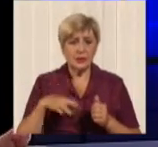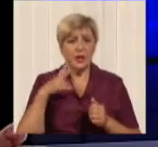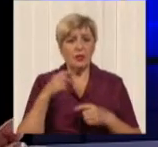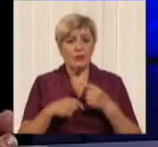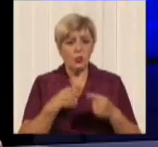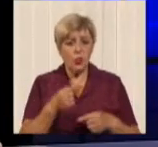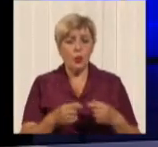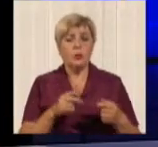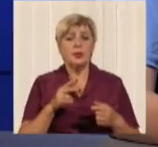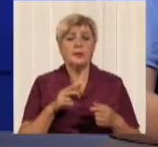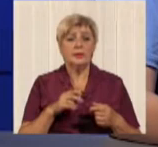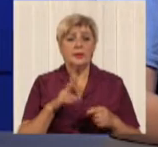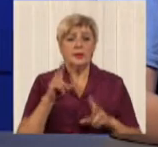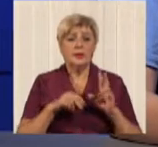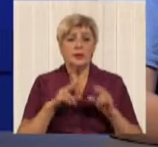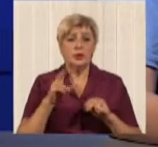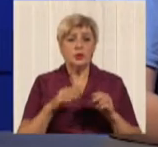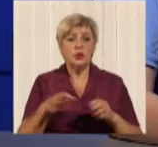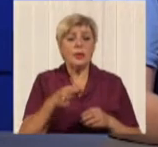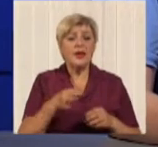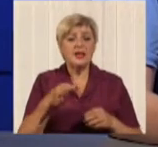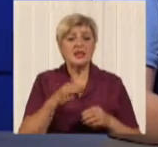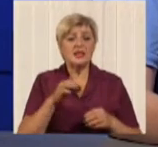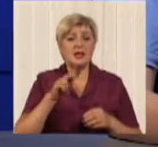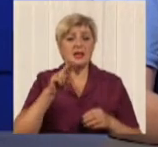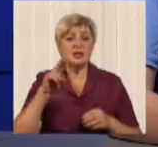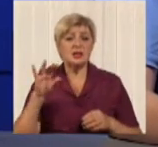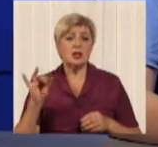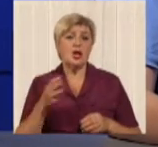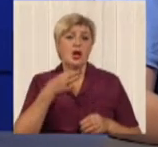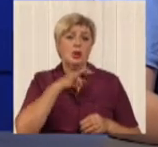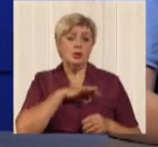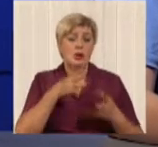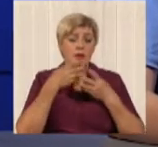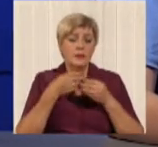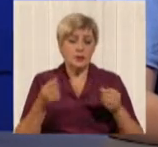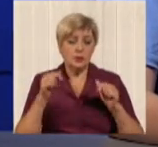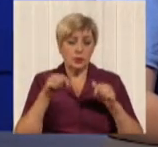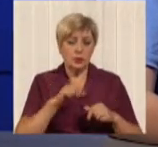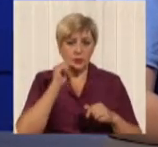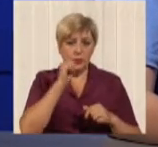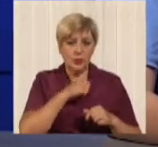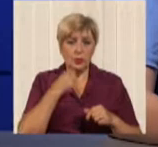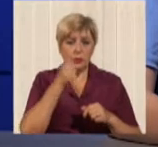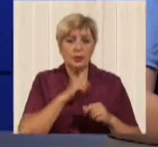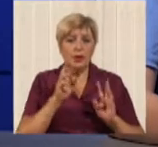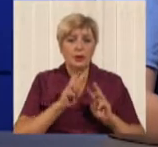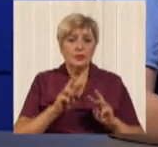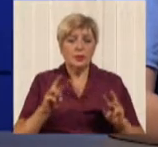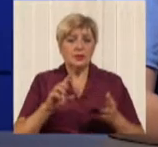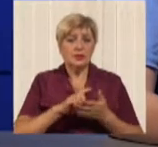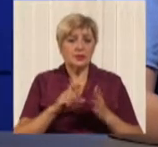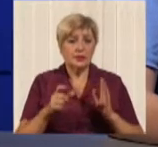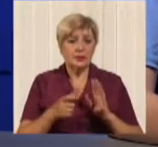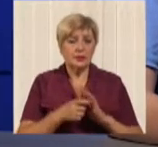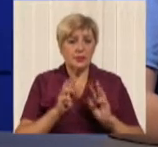оплачивають ваш проїзд. Насчет монетизицій льгот. Весной этого года Кабинет Министрів принял уже формулу, согласно которой